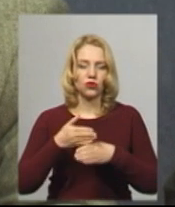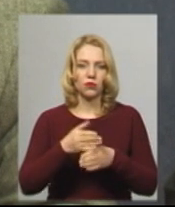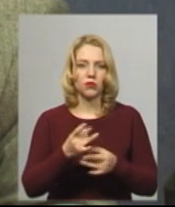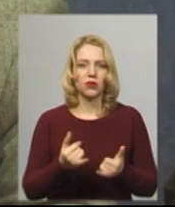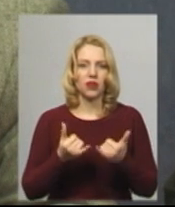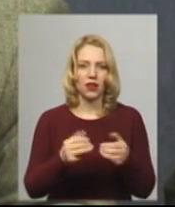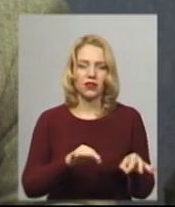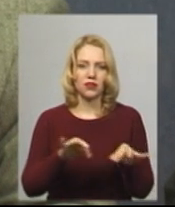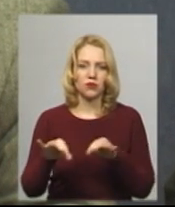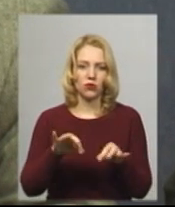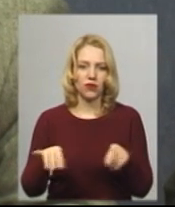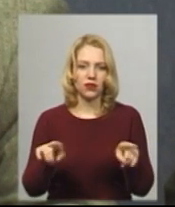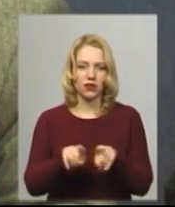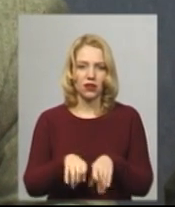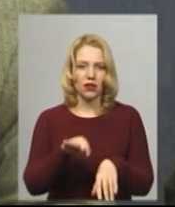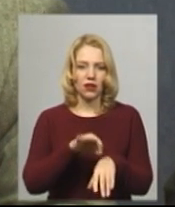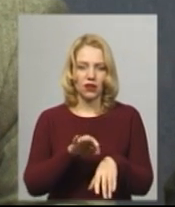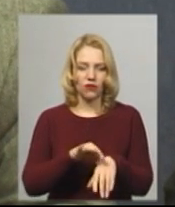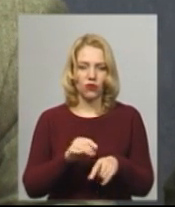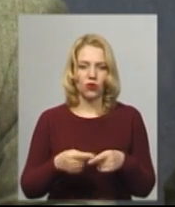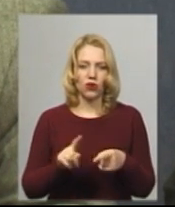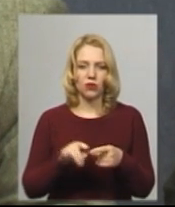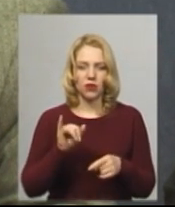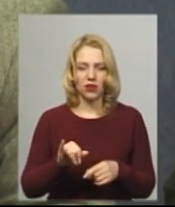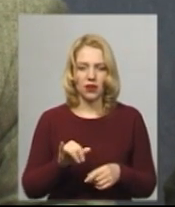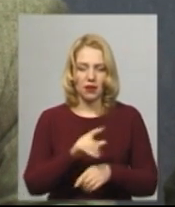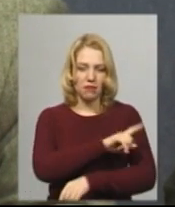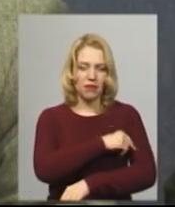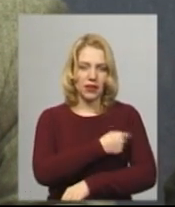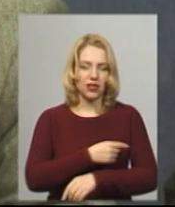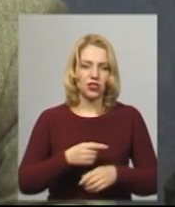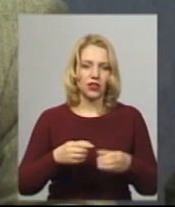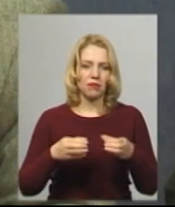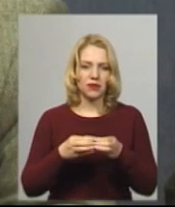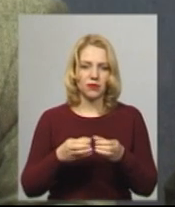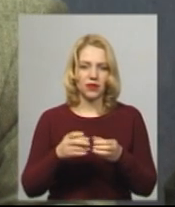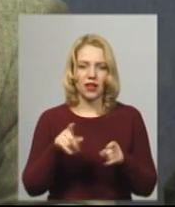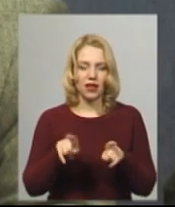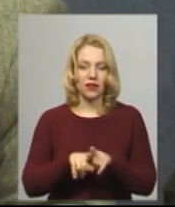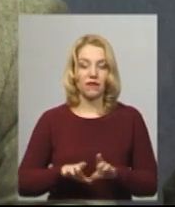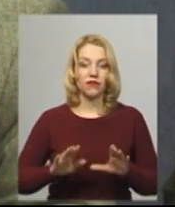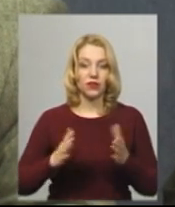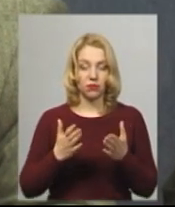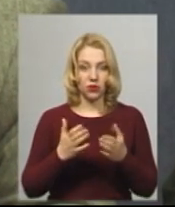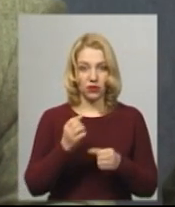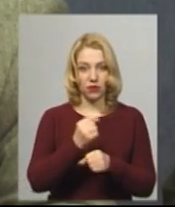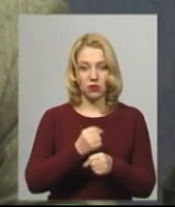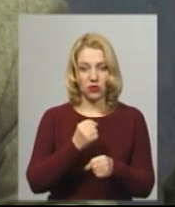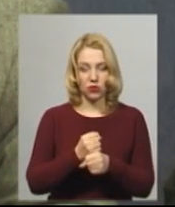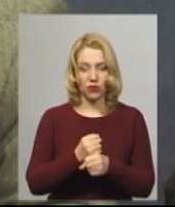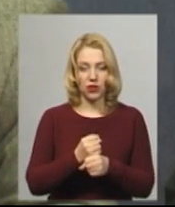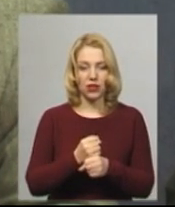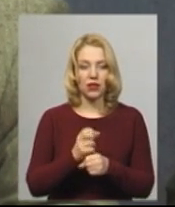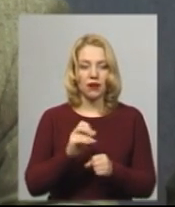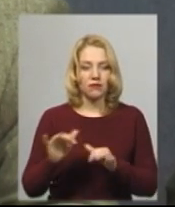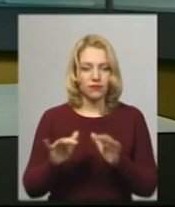транспортування таких хворих. Агоритми дій медичного персоналу на такі випадки відпрацьовані на всіх